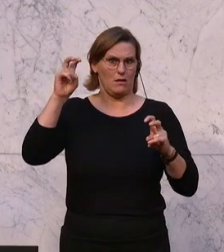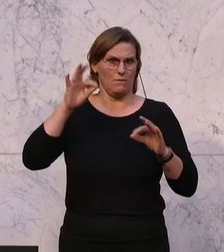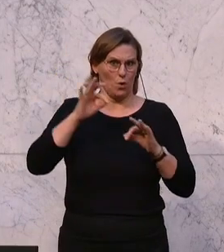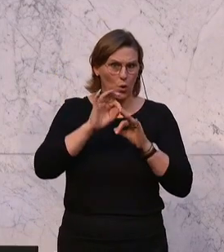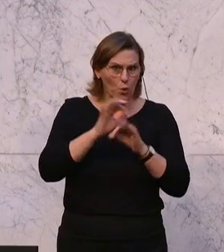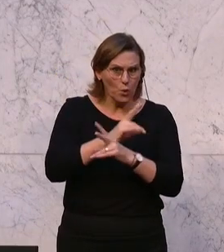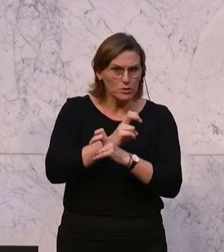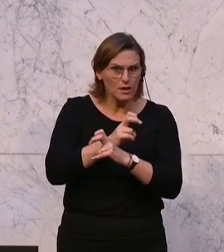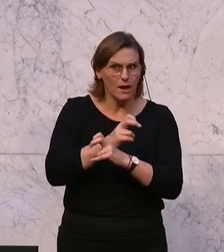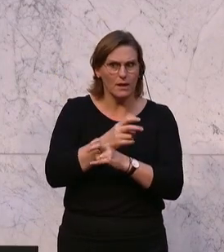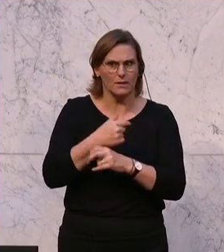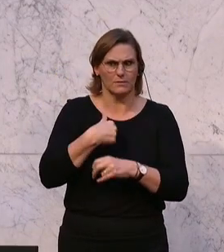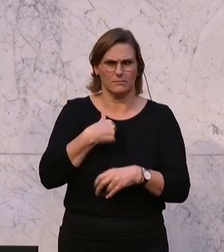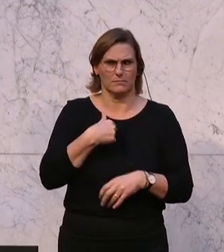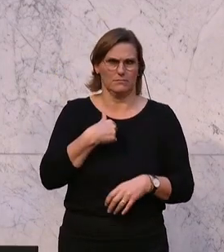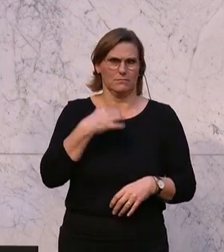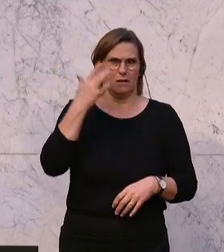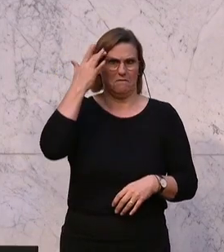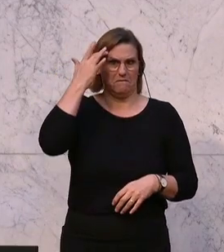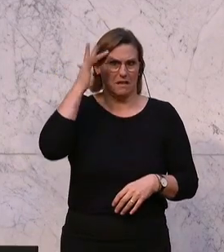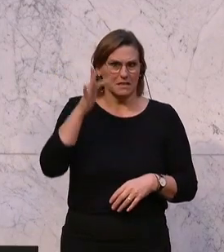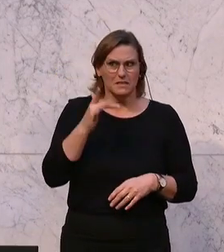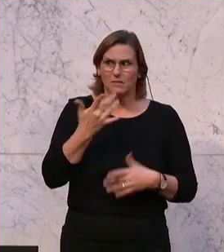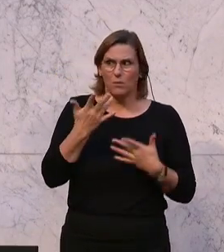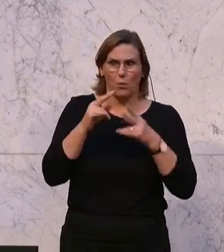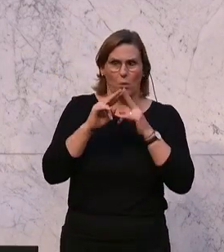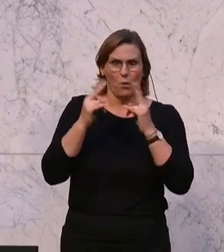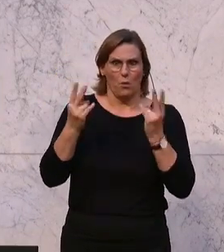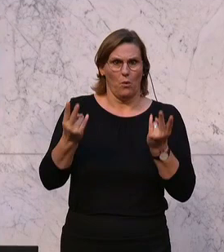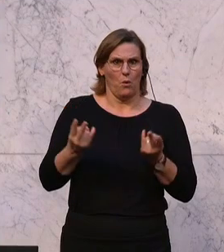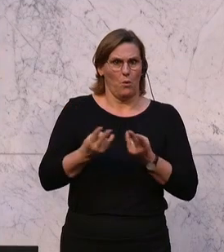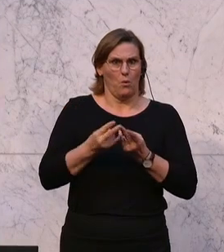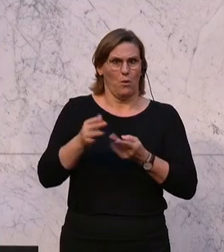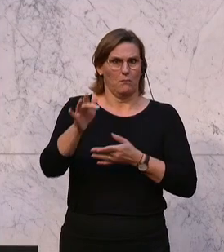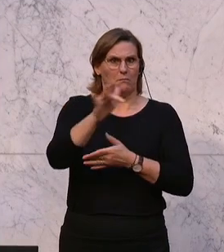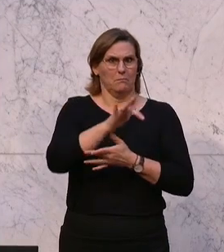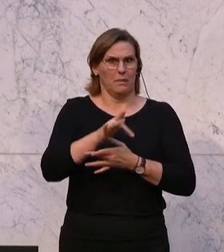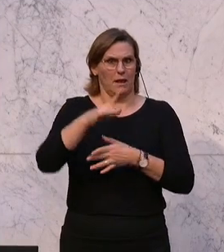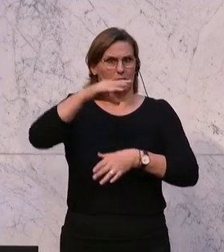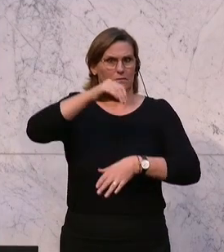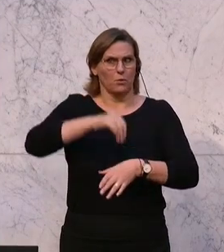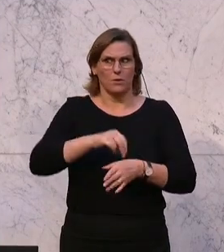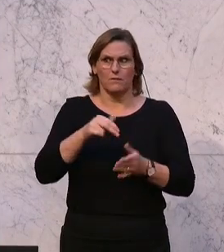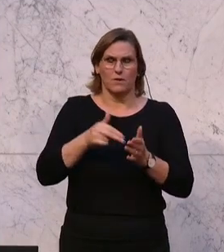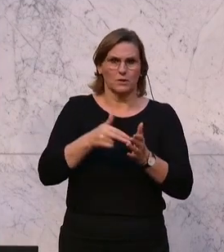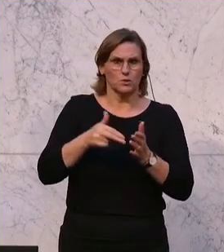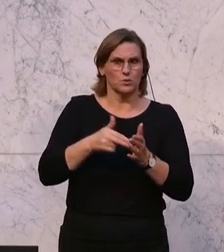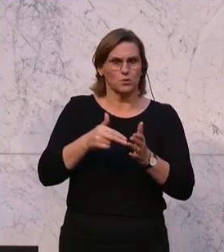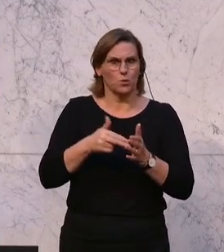dann weiß ich wirklich nicht mehr, auf welchem Planeten Sie hier leben und was Sie den Menschen hier draußen noch alles